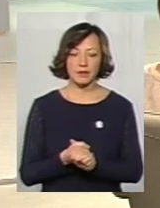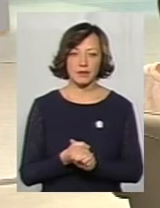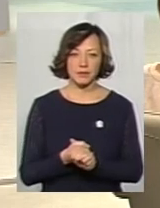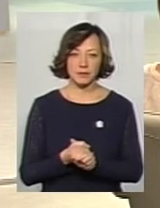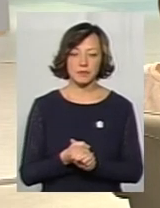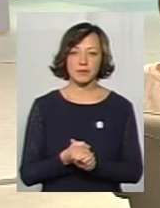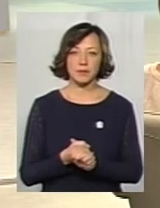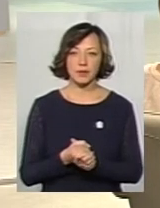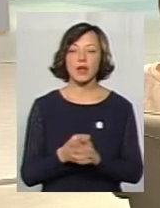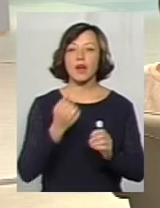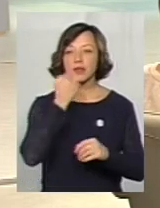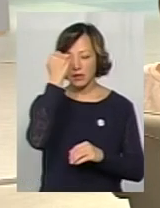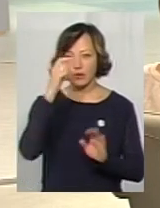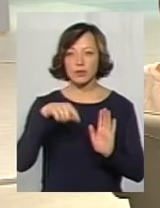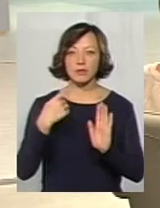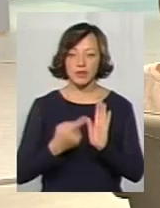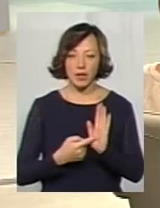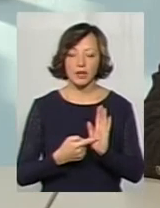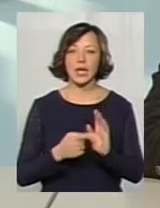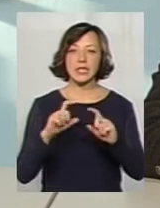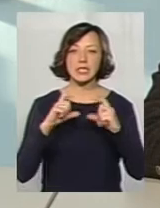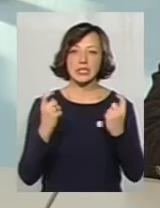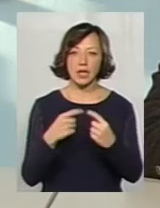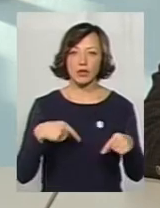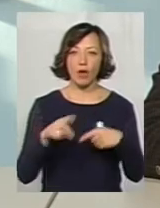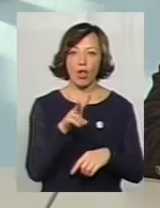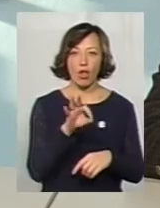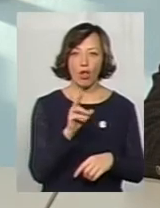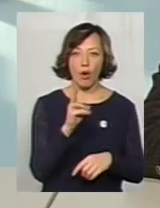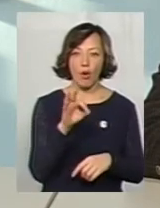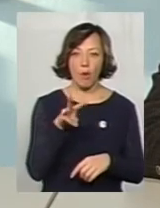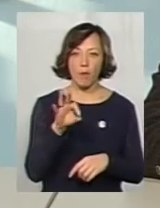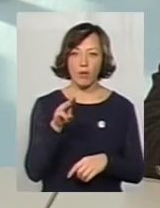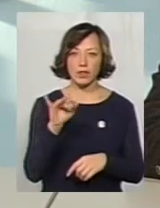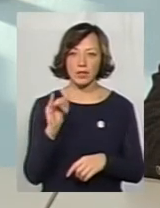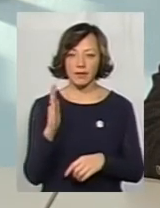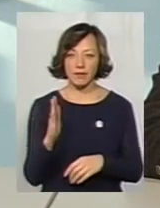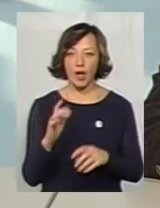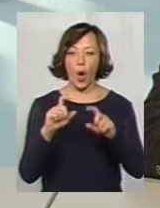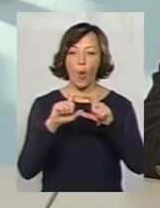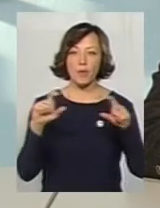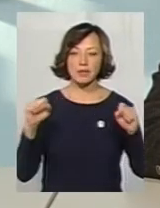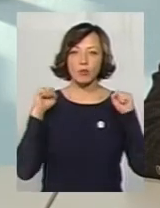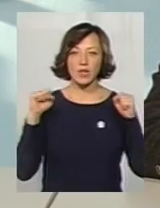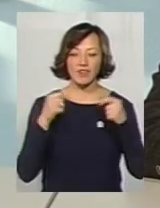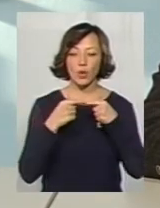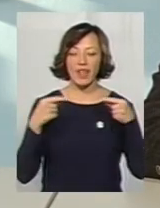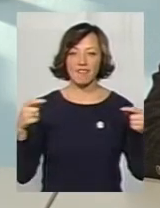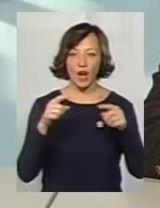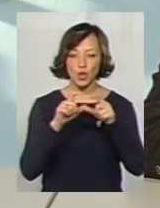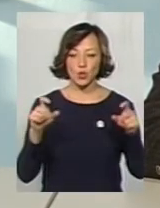Я вам дякую за запитання. Власне, стадіон Локомотив це об'єкт спортивної інфраструктури і